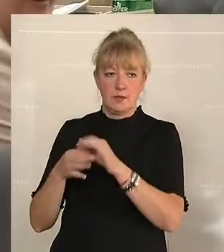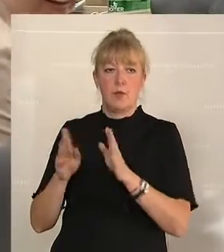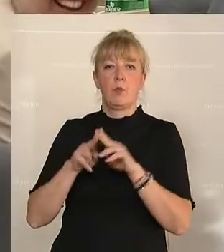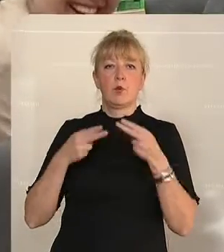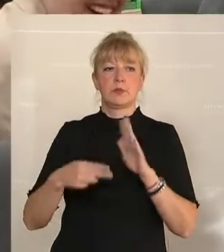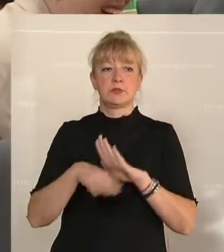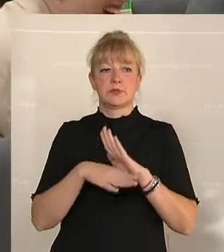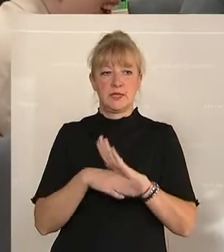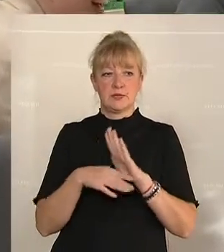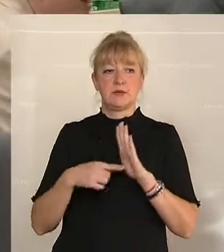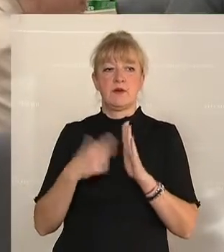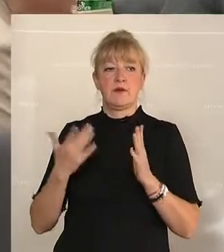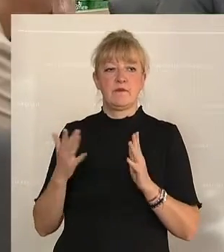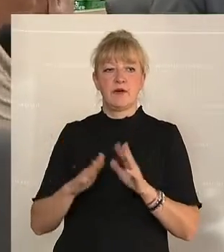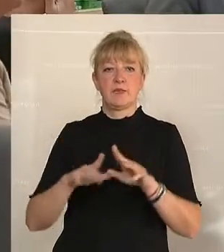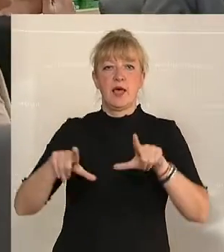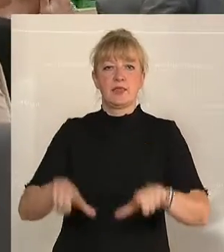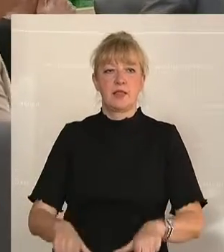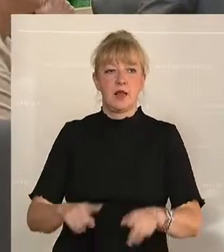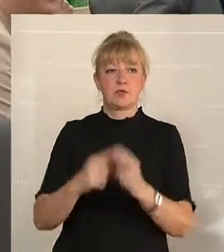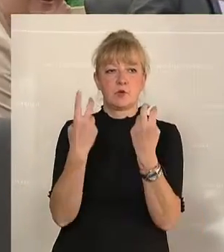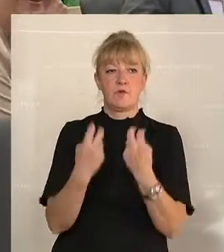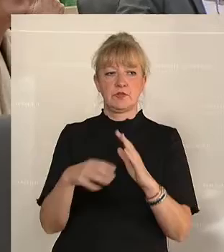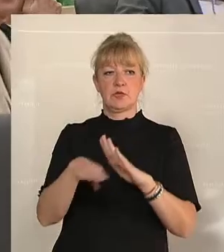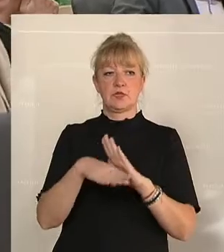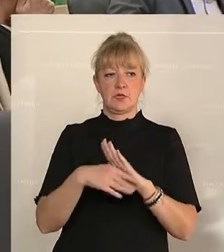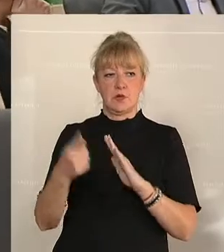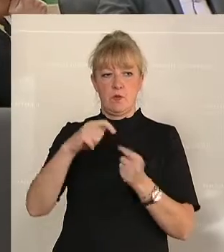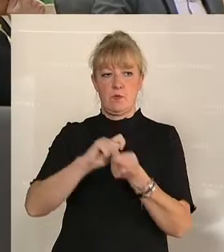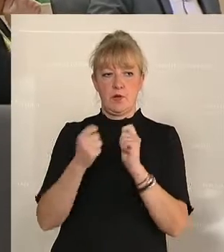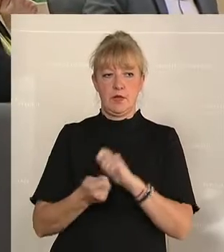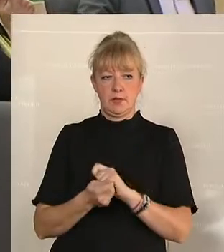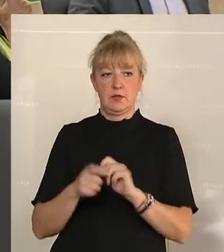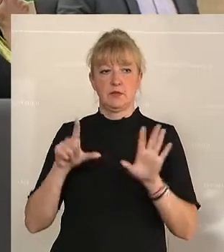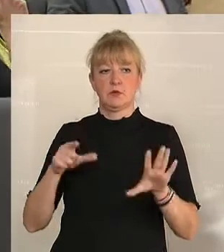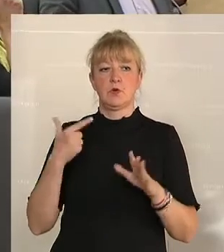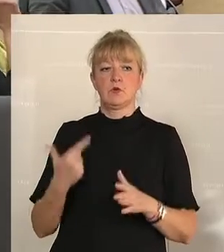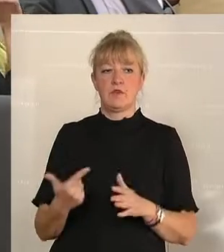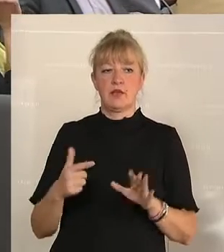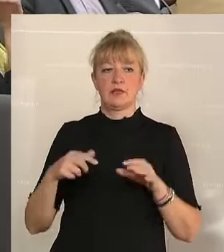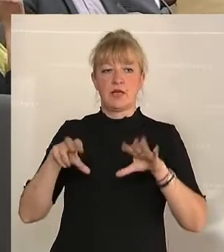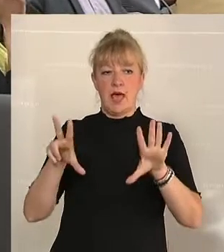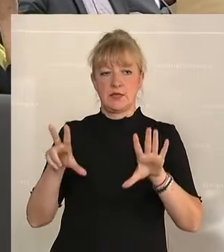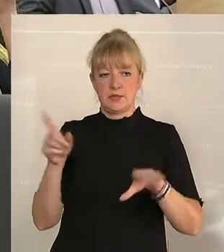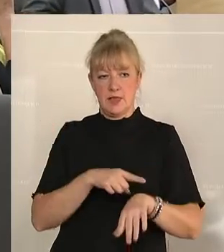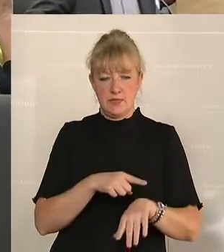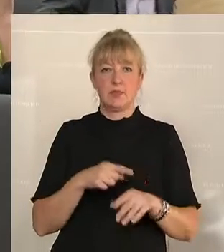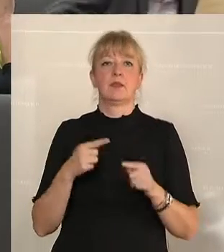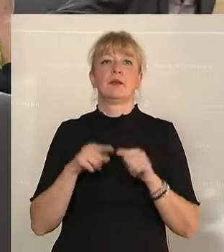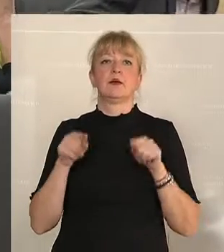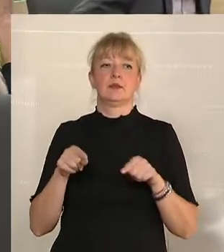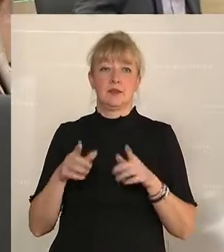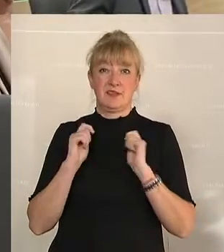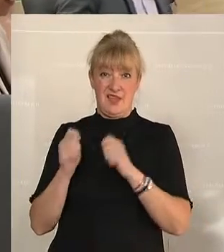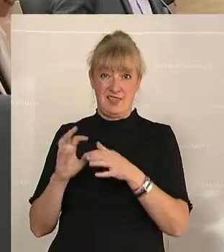Bundesgesetz, mit dem das Niederlassungs und Aufenthaltsgesetz geändert wird, 2718. Der Zugang zur